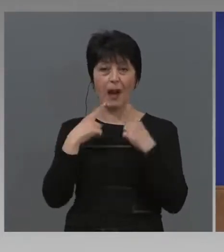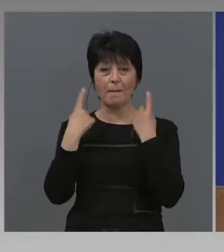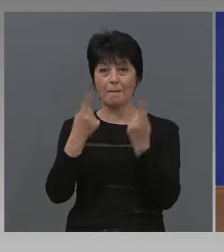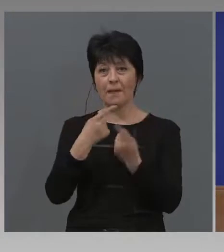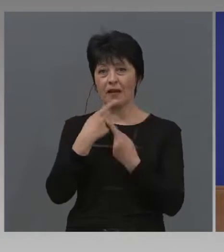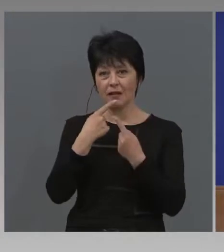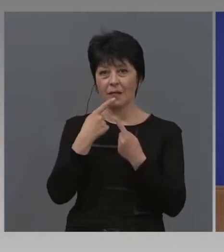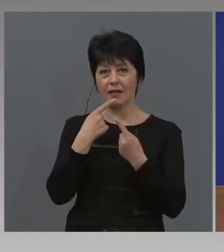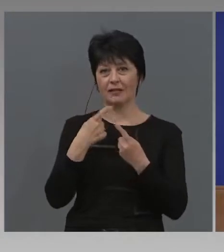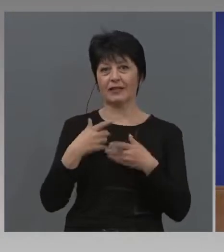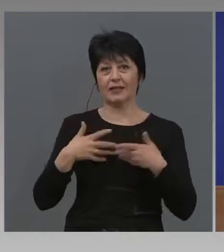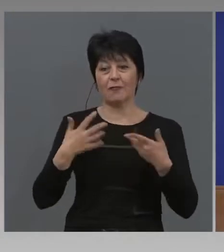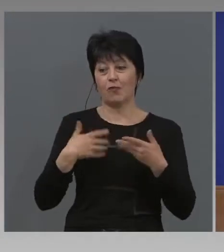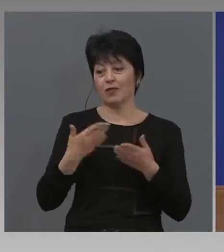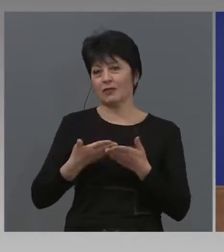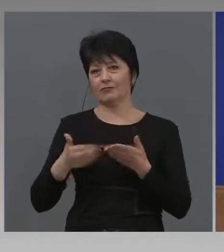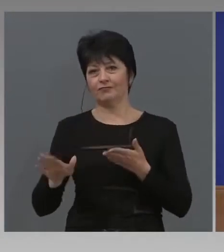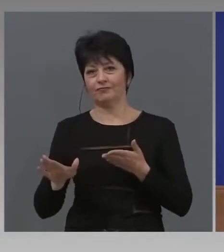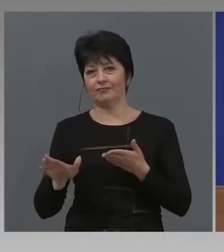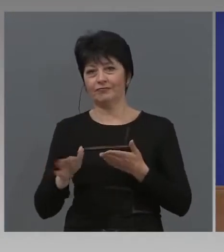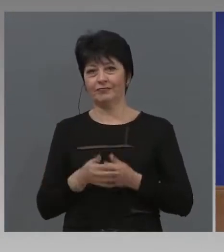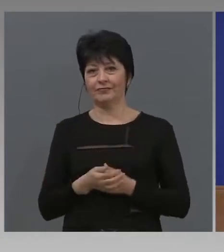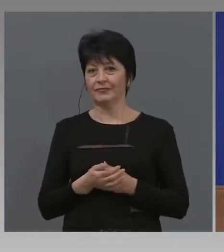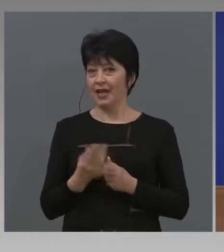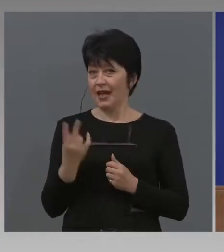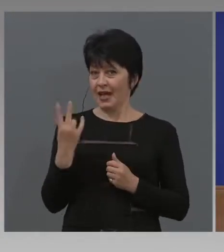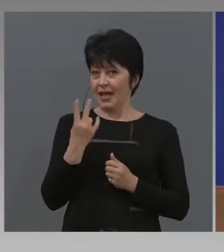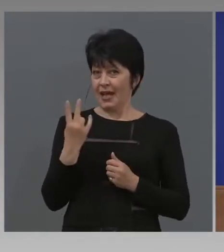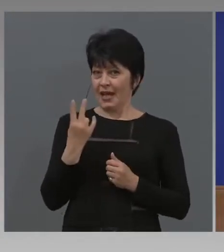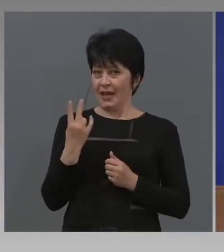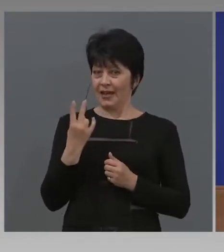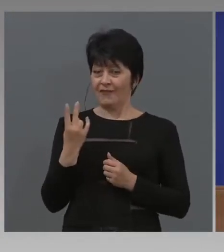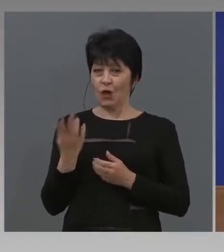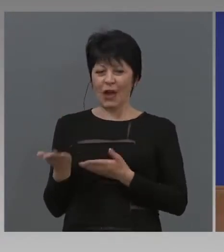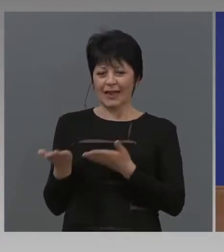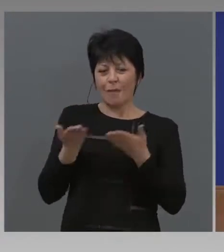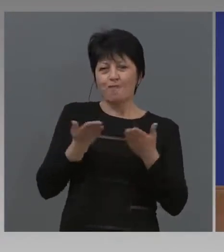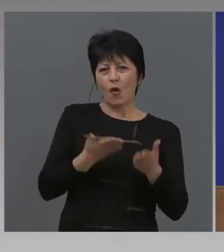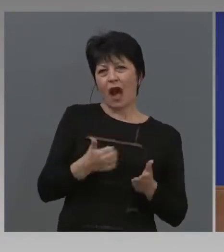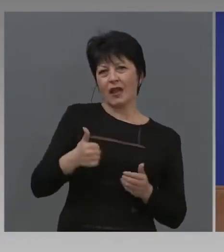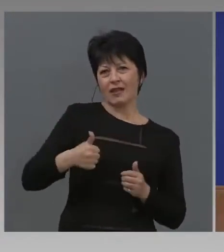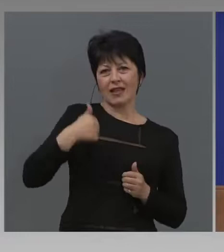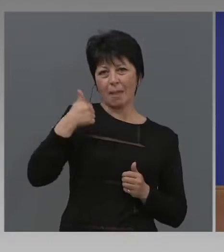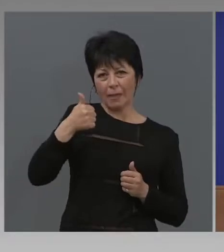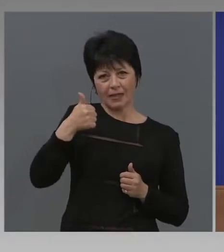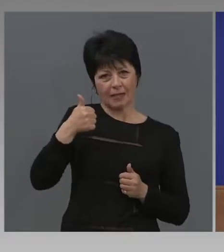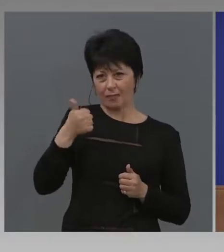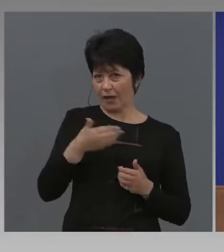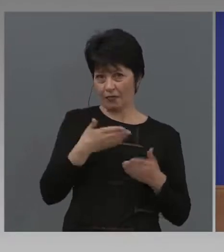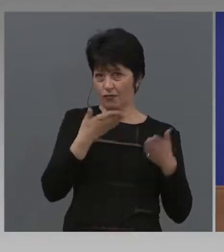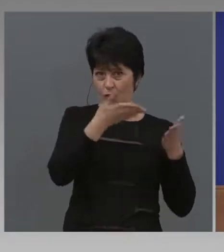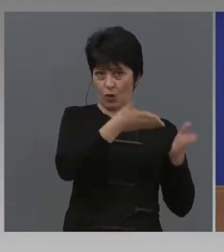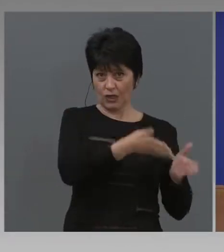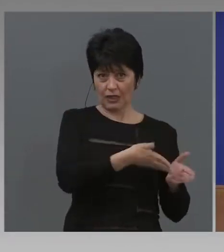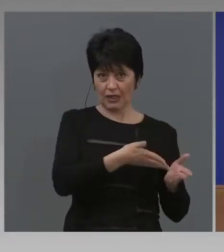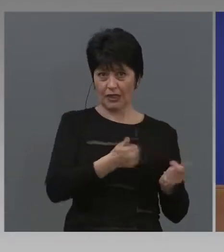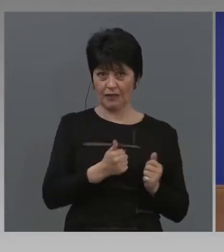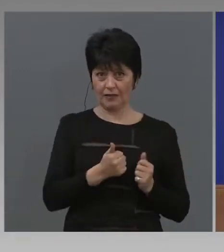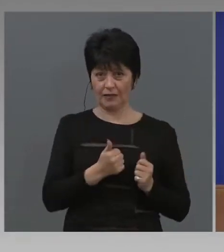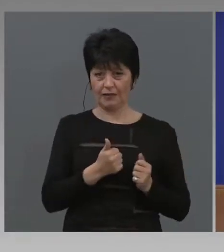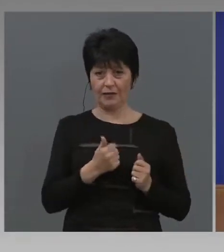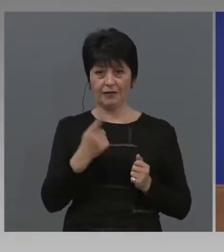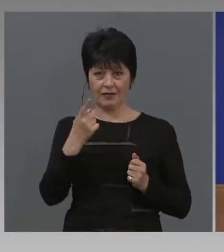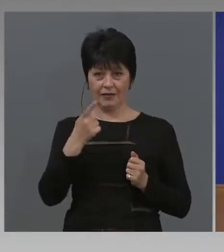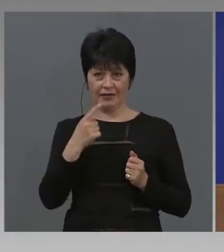поискам да го свалим. На втората покана ще отидете ли на БСП? На втората покана на БСП ще отидете ли? Къде да отида? В